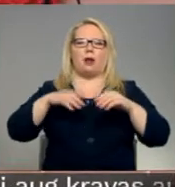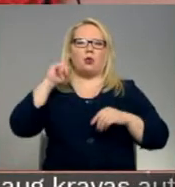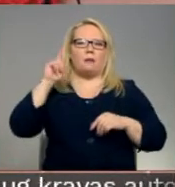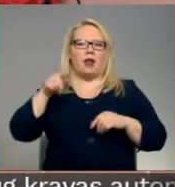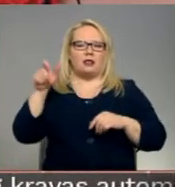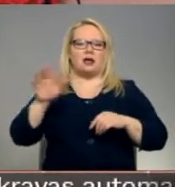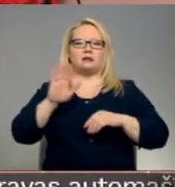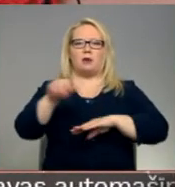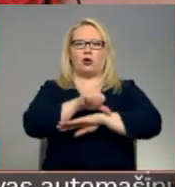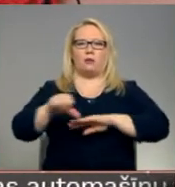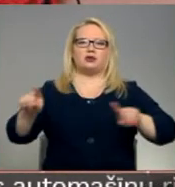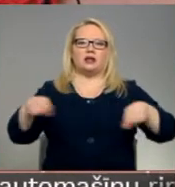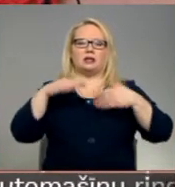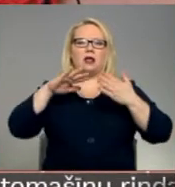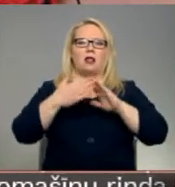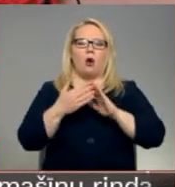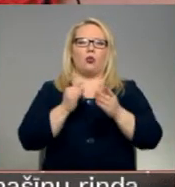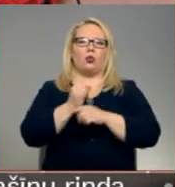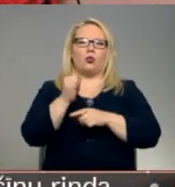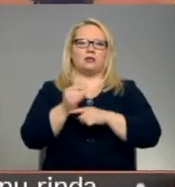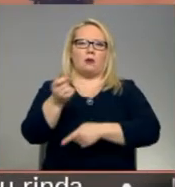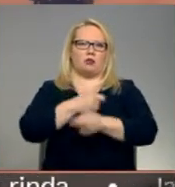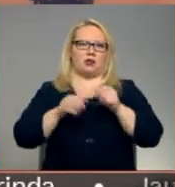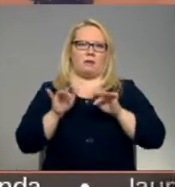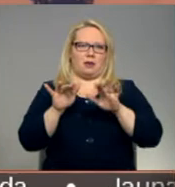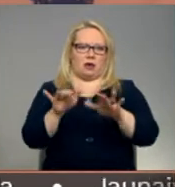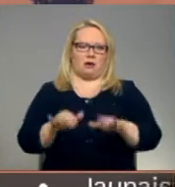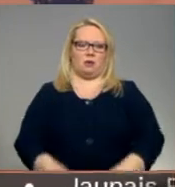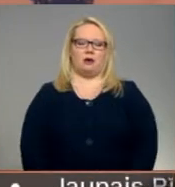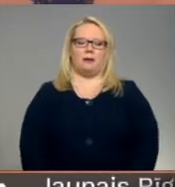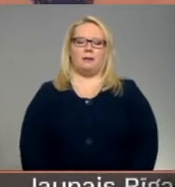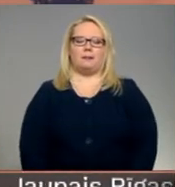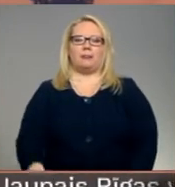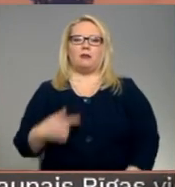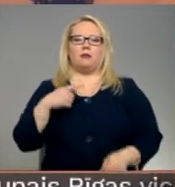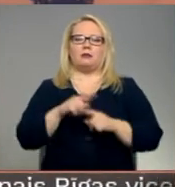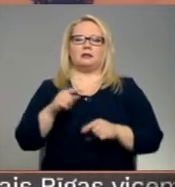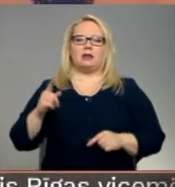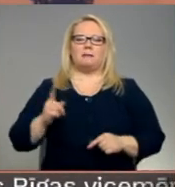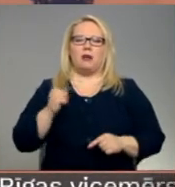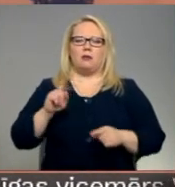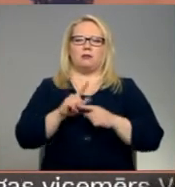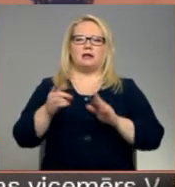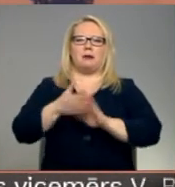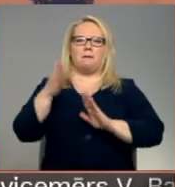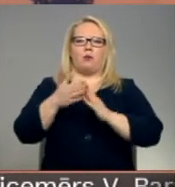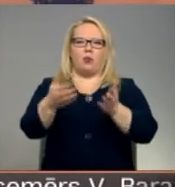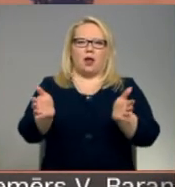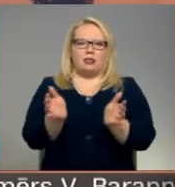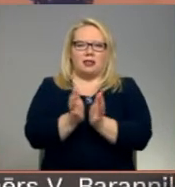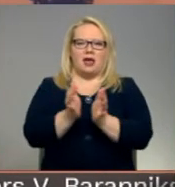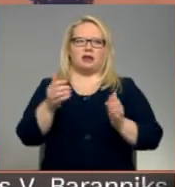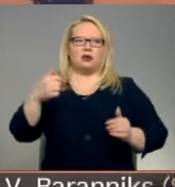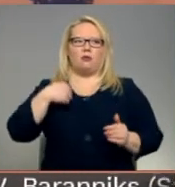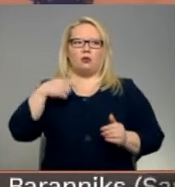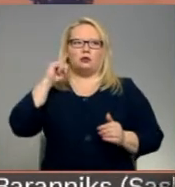kas pierobežā attīsta lauk un turisma uzņēmē darbību. Mums tāpat ir tāši meistars, mums tāpat ir podnieks. Mums ir,